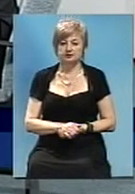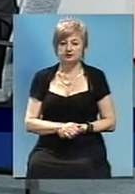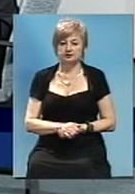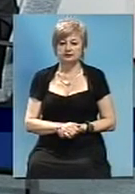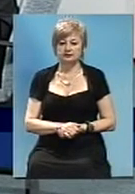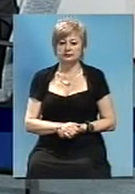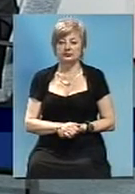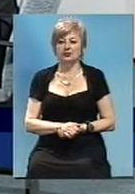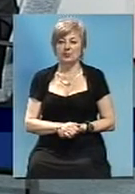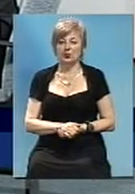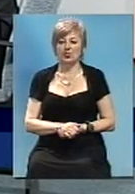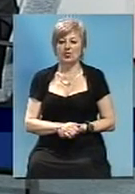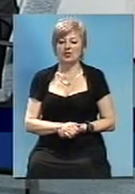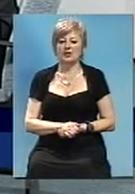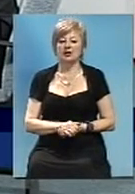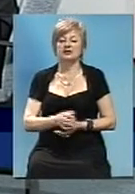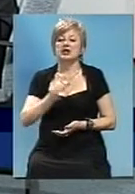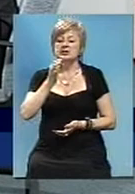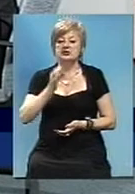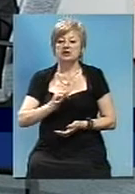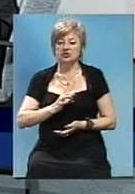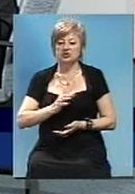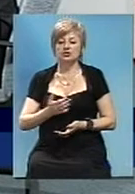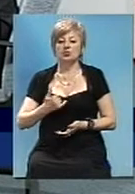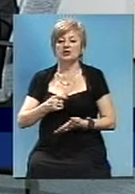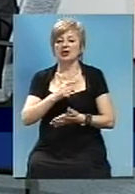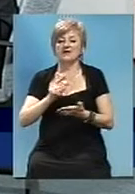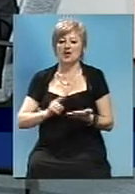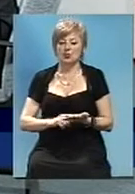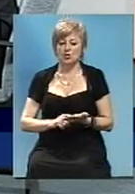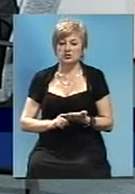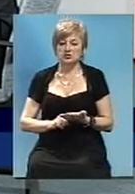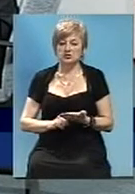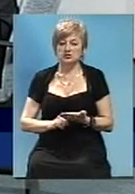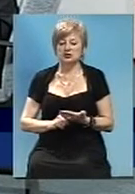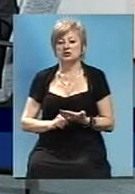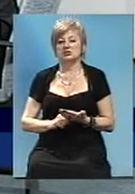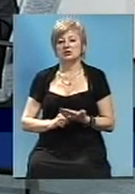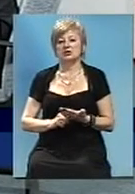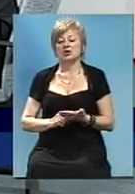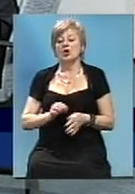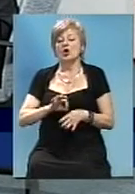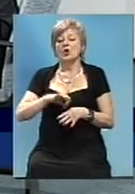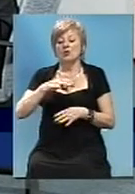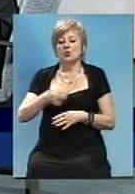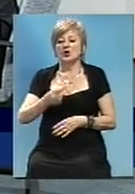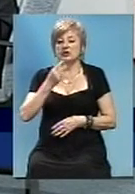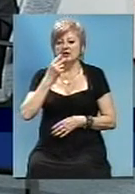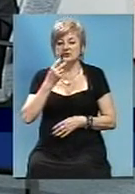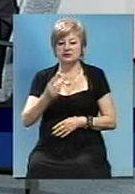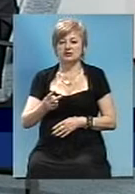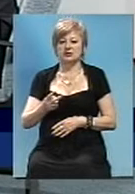Алло, здравствуйте. Здравствуйте. Скажіть, будь ласка, у мене такий питання. Вони дивитися на нашу